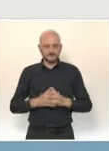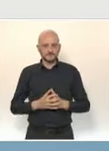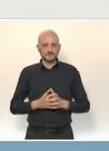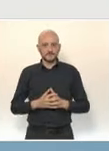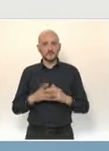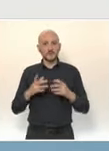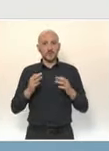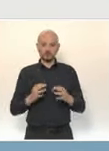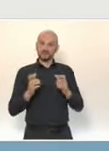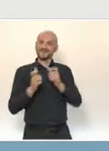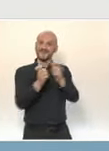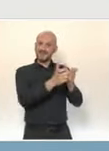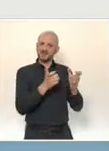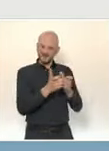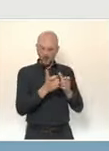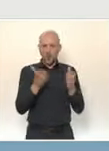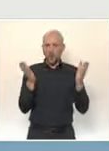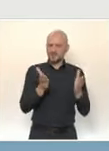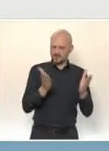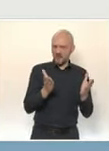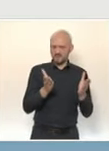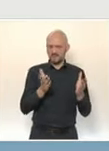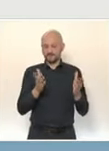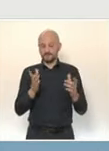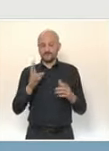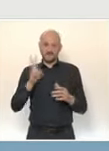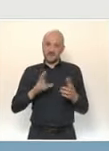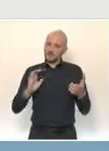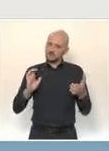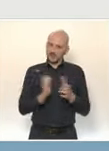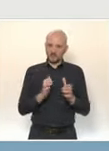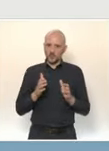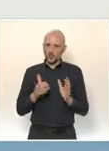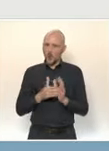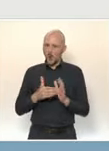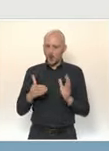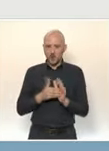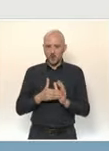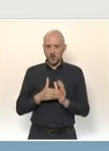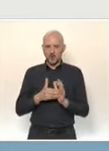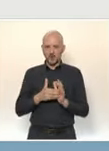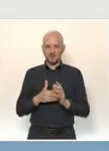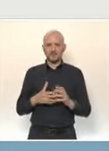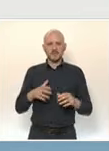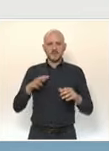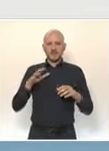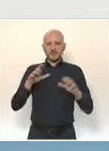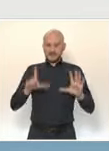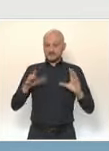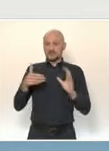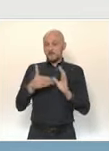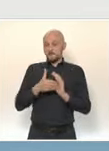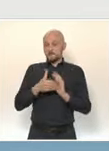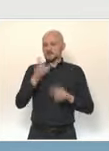santé, la pression reste très forte, puisque nous comptons actuellement près de 7 600 personnes hospitalisées en soins